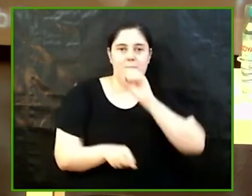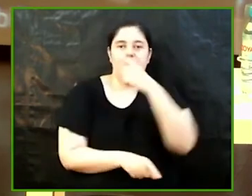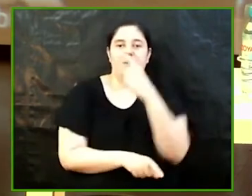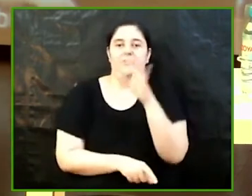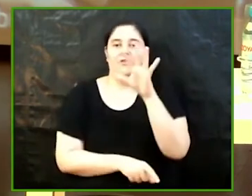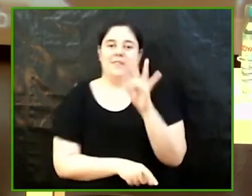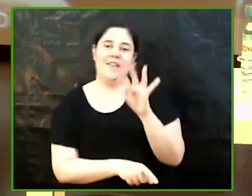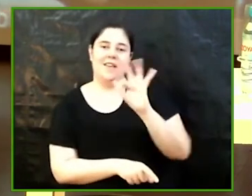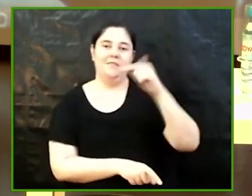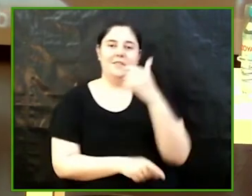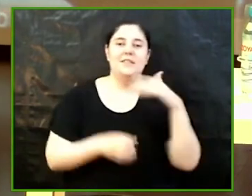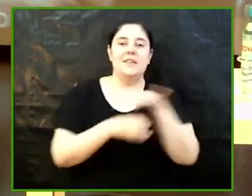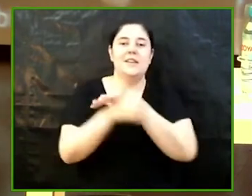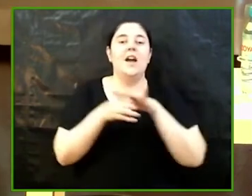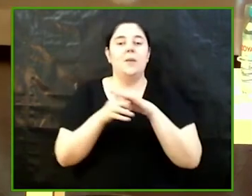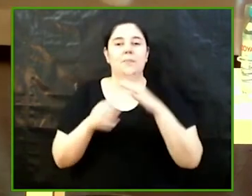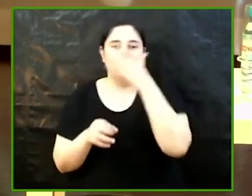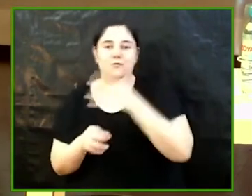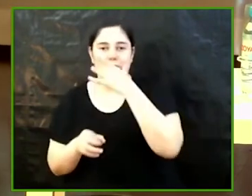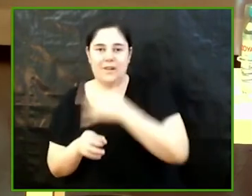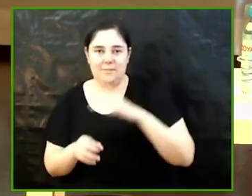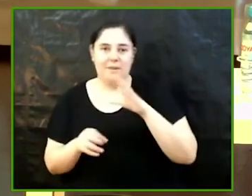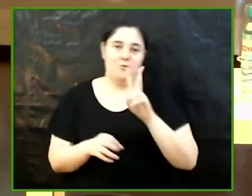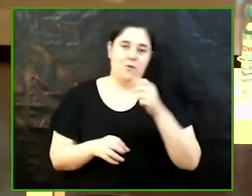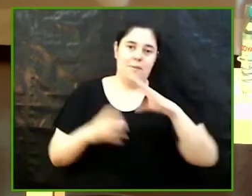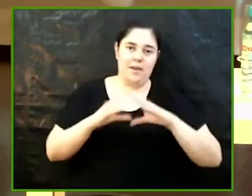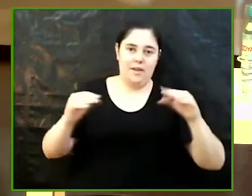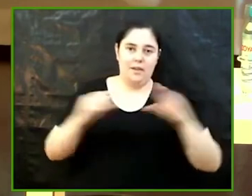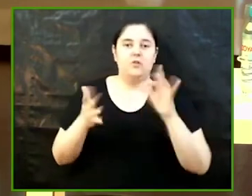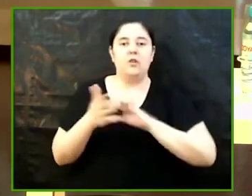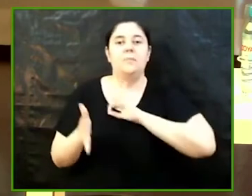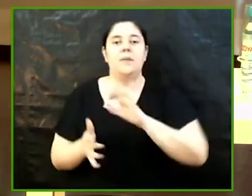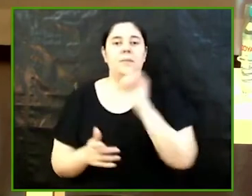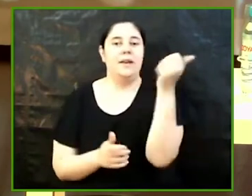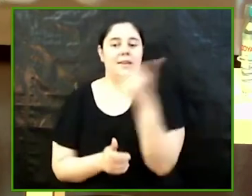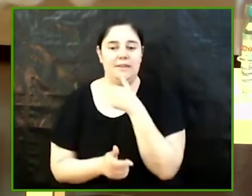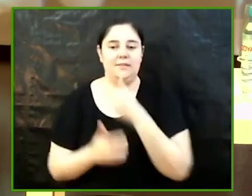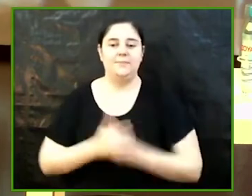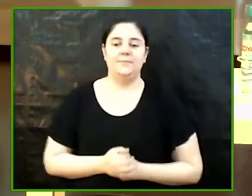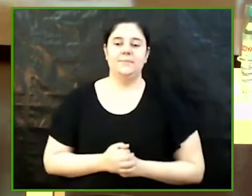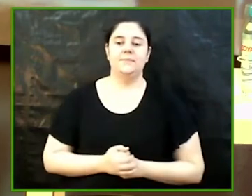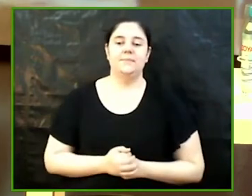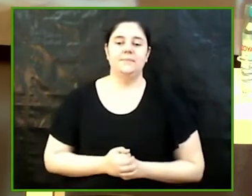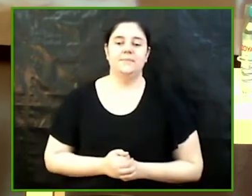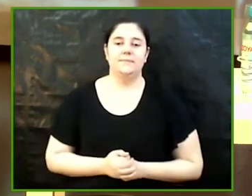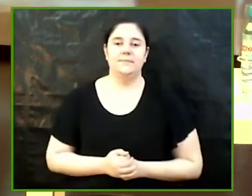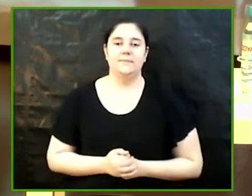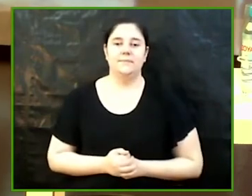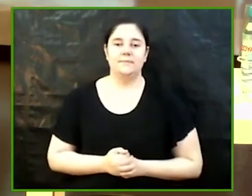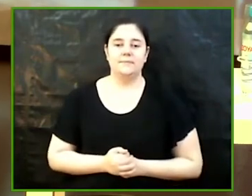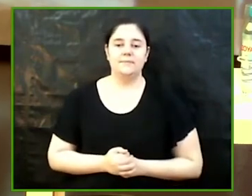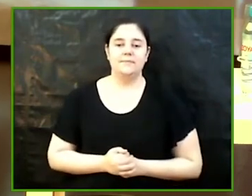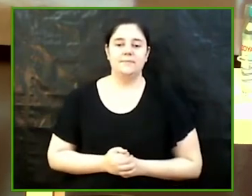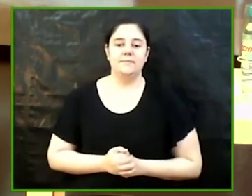de coneixement de la Universitat Autònoma de Barcelona ha resolt premiar els següents treballs de Fidegrau del curs 2019-2020